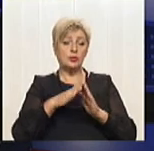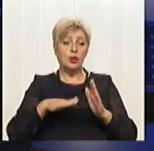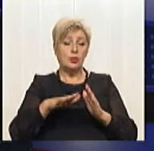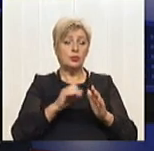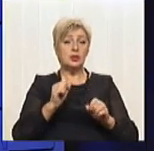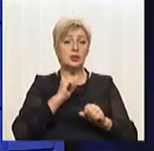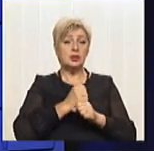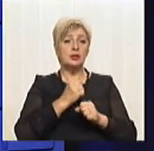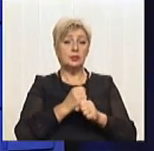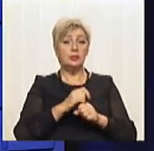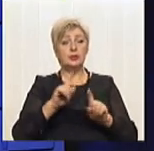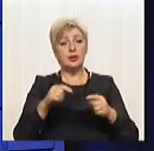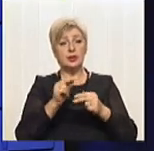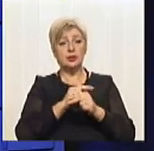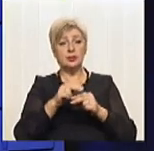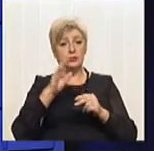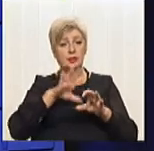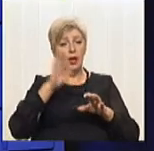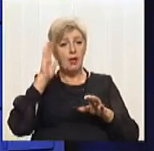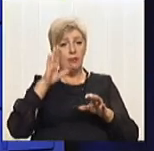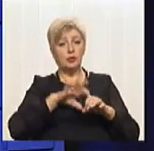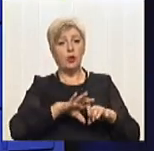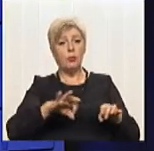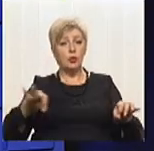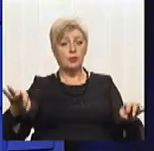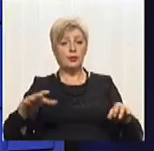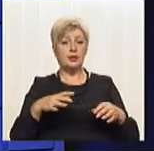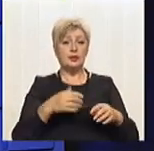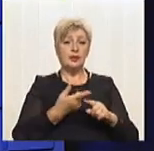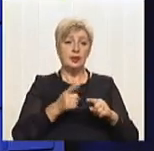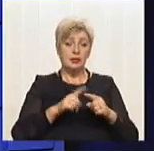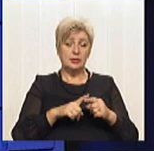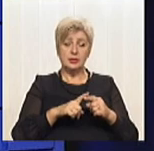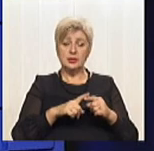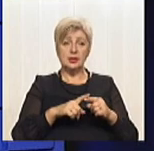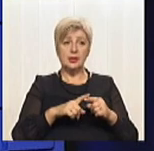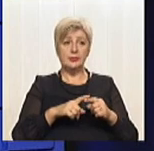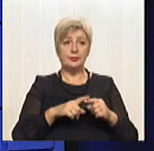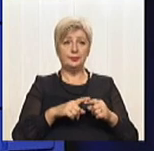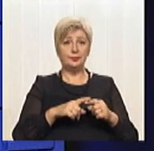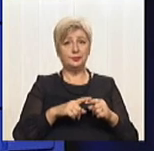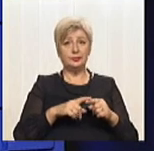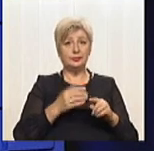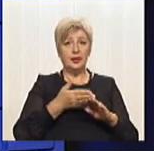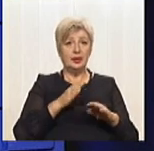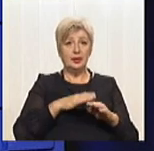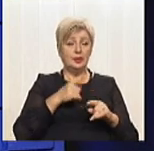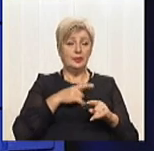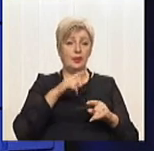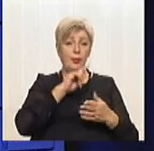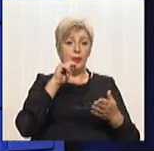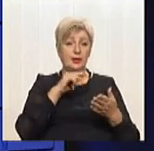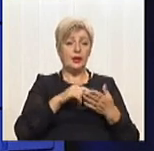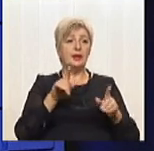реконструкції трубопроводів конкретних? Ну, дивіться, це дуже слушне питання. Такі програми є, і, до речі, такі